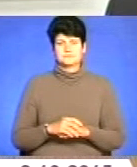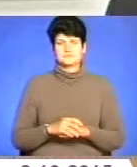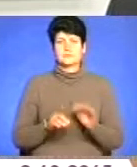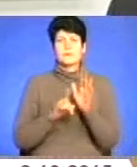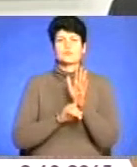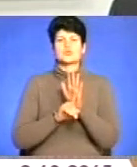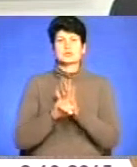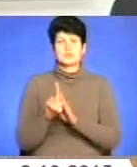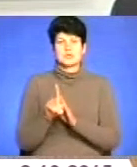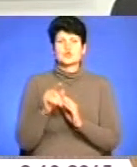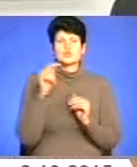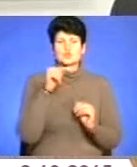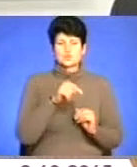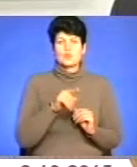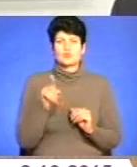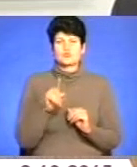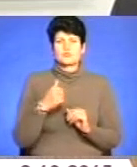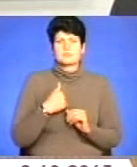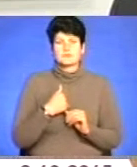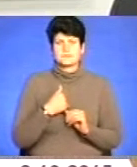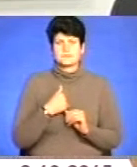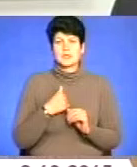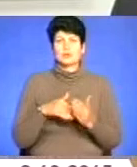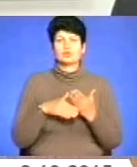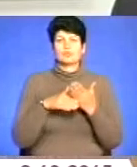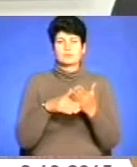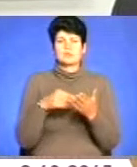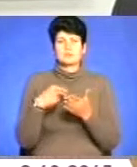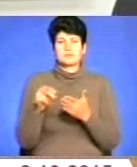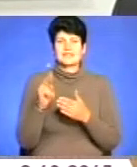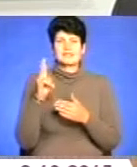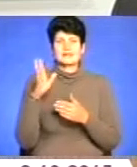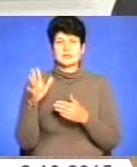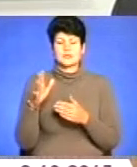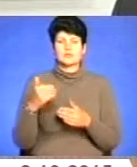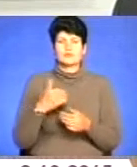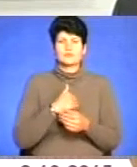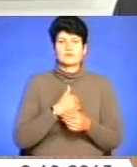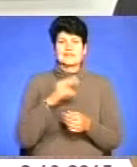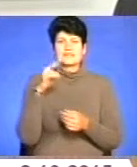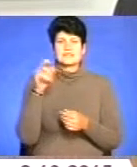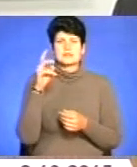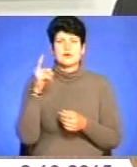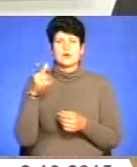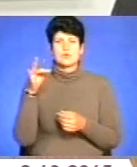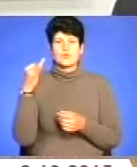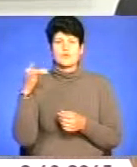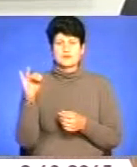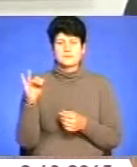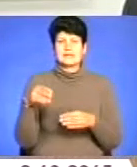Починаючи з того, що ми допомогли у придбанні квартири вдові загиблого Дениса Громового, надали